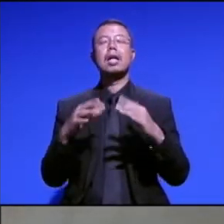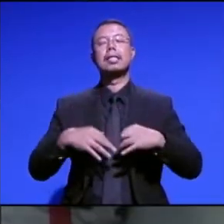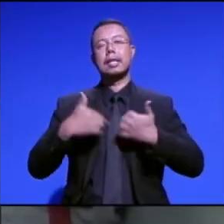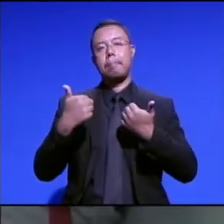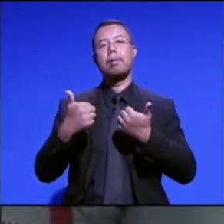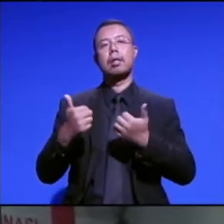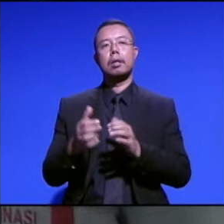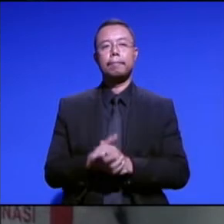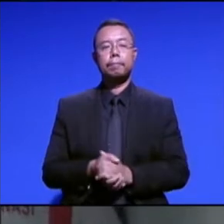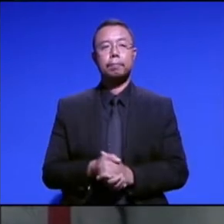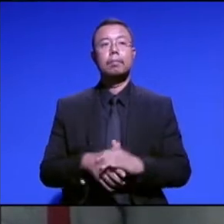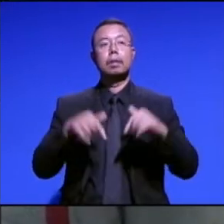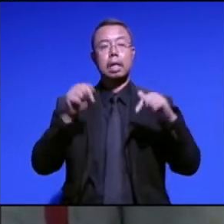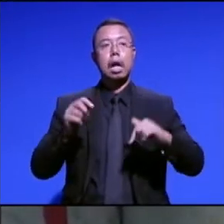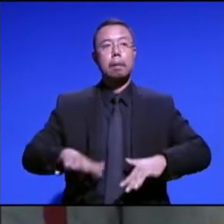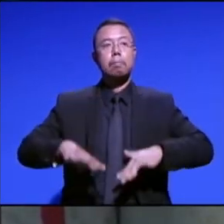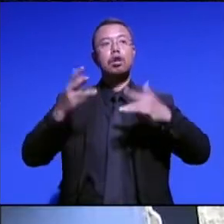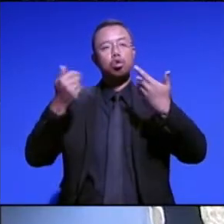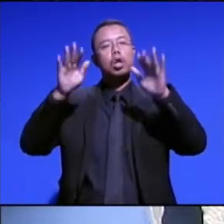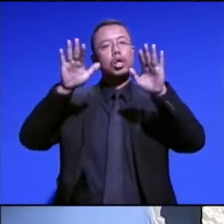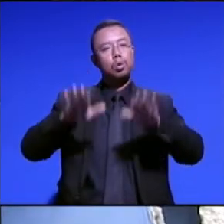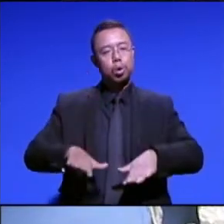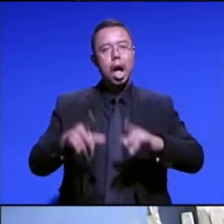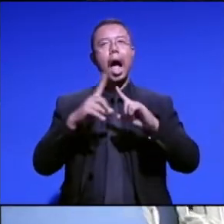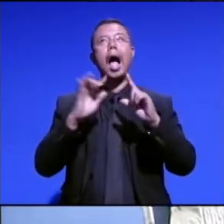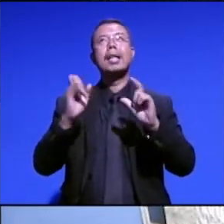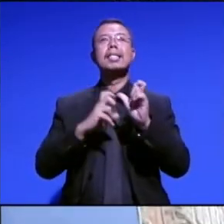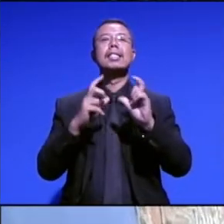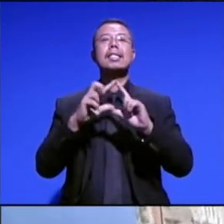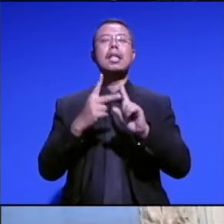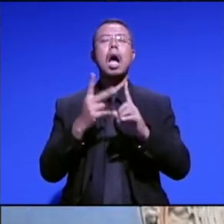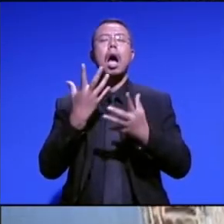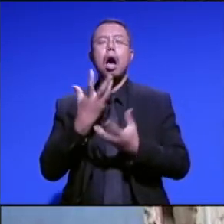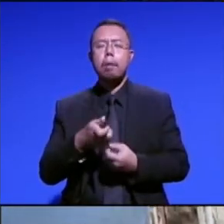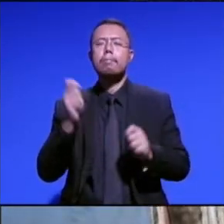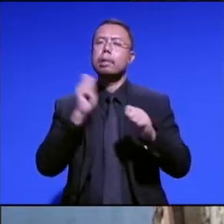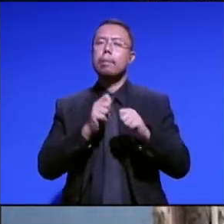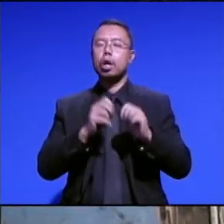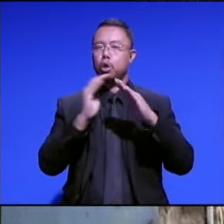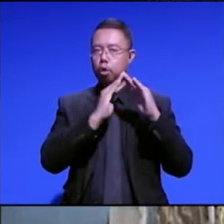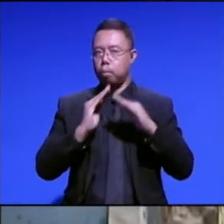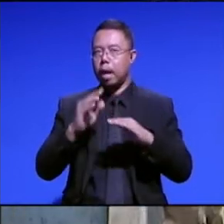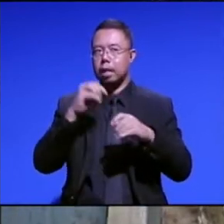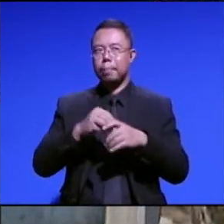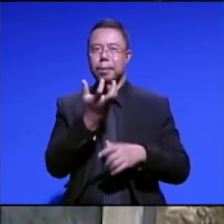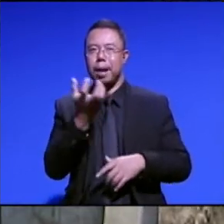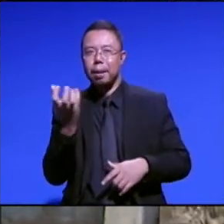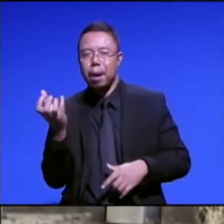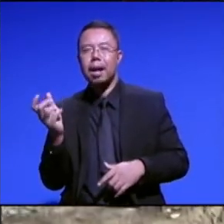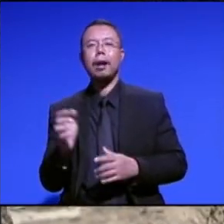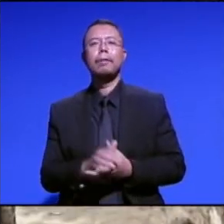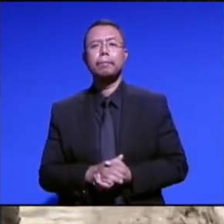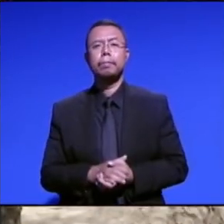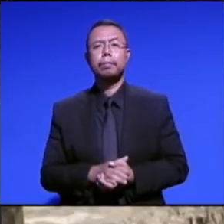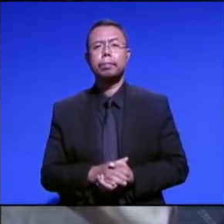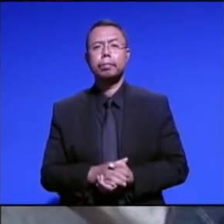banjir. Kini banjir telah reda. Aisyah berharap mendapat bantuan perbaikan rumah serta perabotan rumahnya yang terbawa banjir.